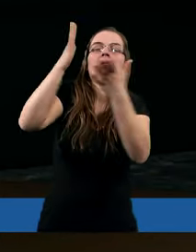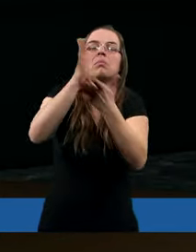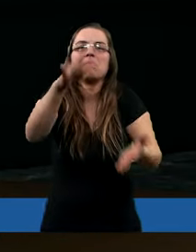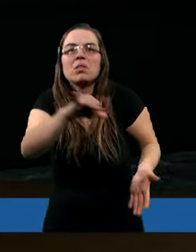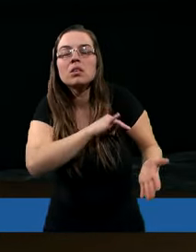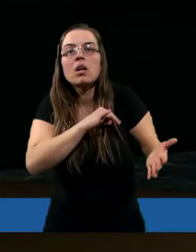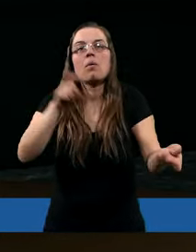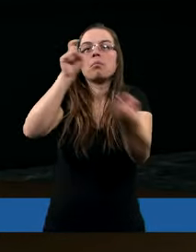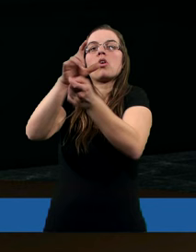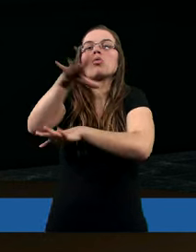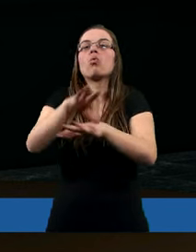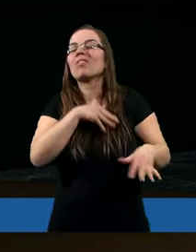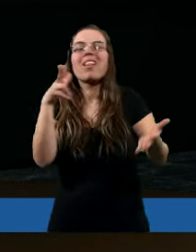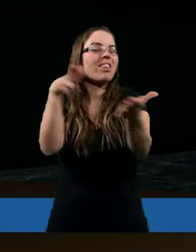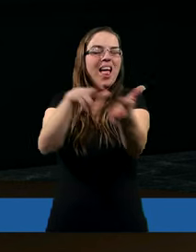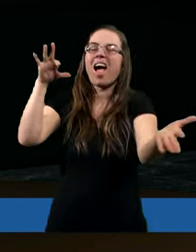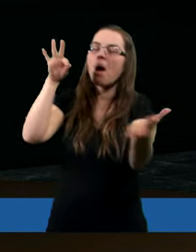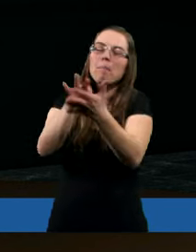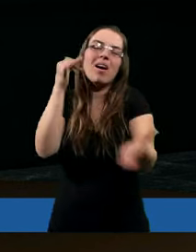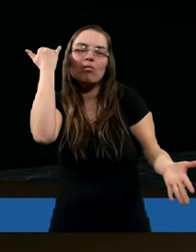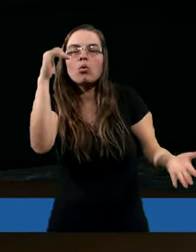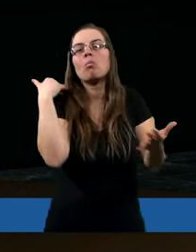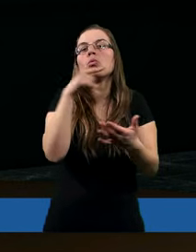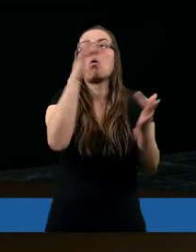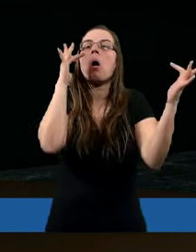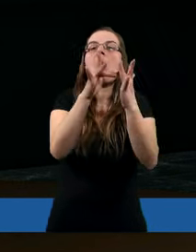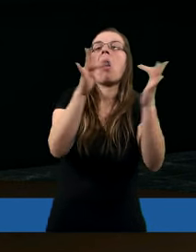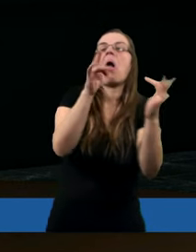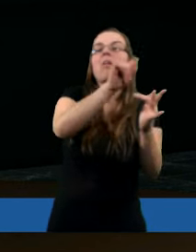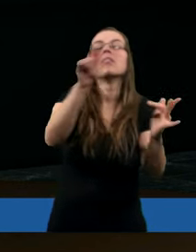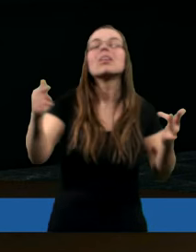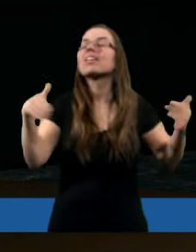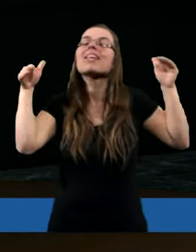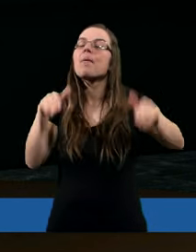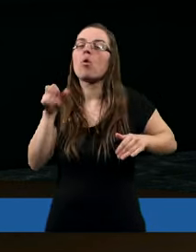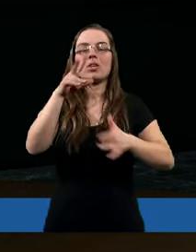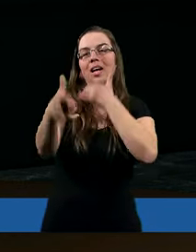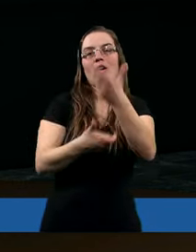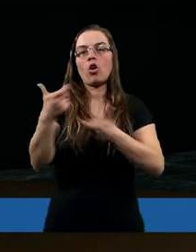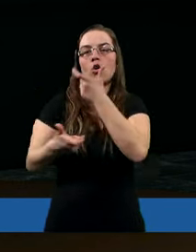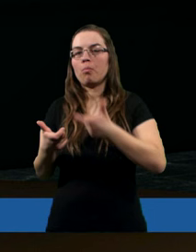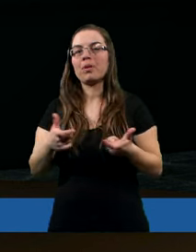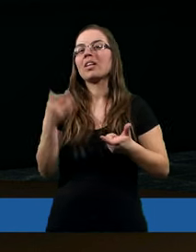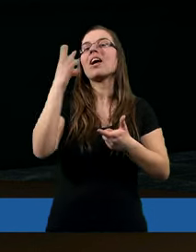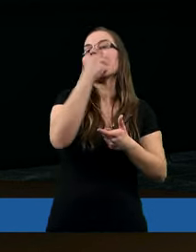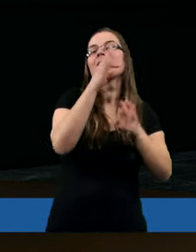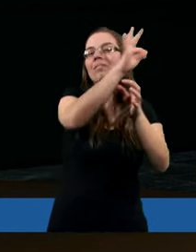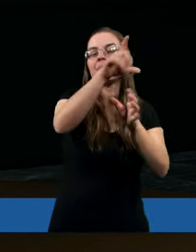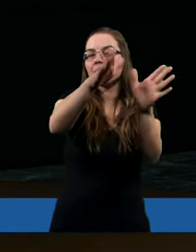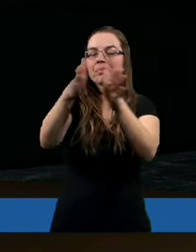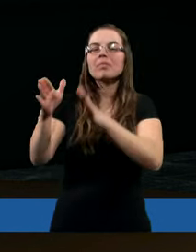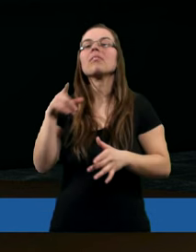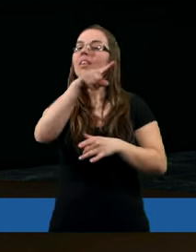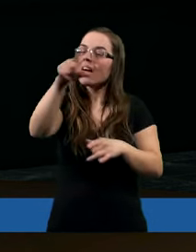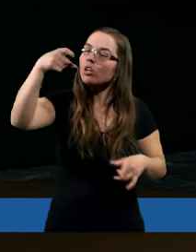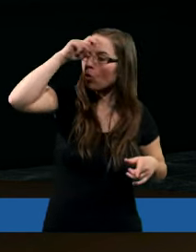grzech przeciwko Duchowi Świętemu na pewno popełnił, bo ewidentnie otwarcie idzie przeciwko Bogu. Ale może